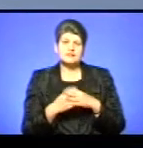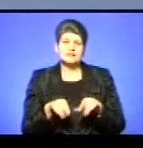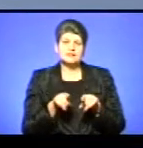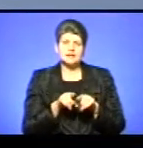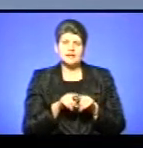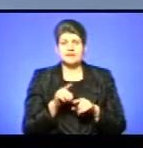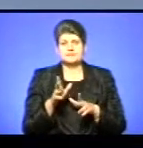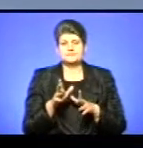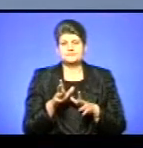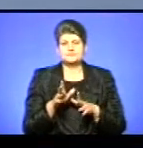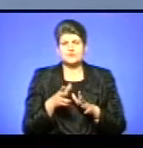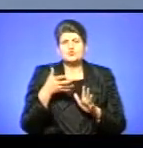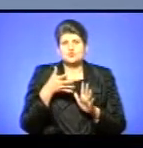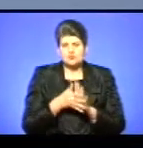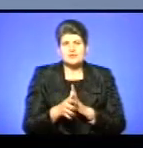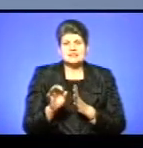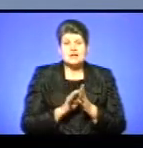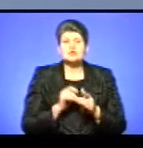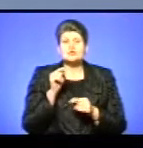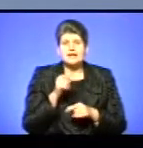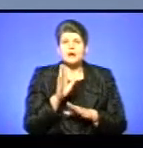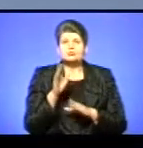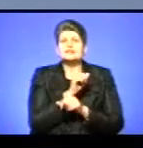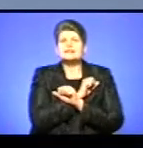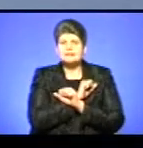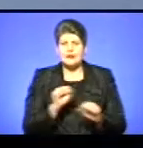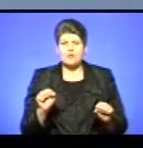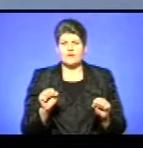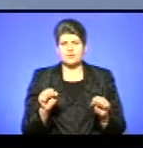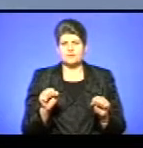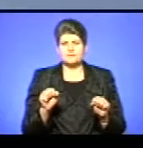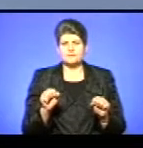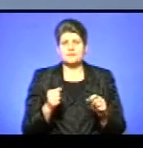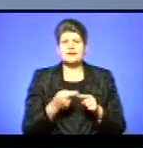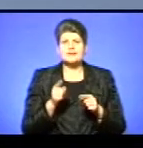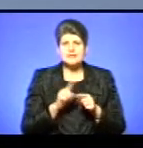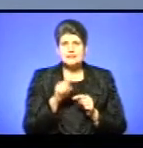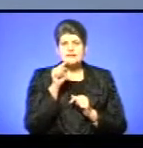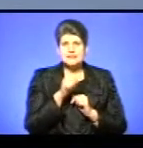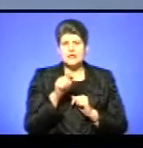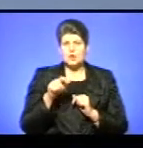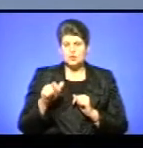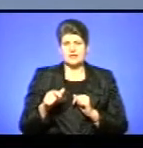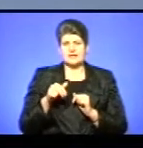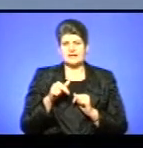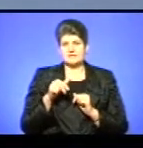меседж, який ми одразу зрозуміли, так не повинно бути. Тобто, ті люди, які вийшли в